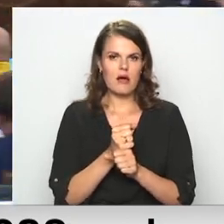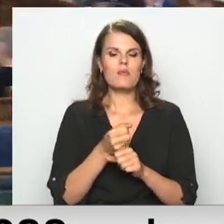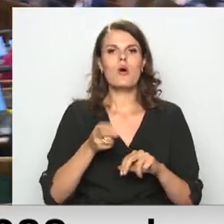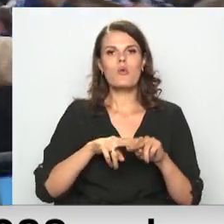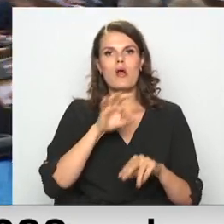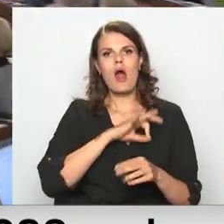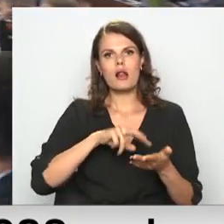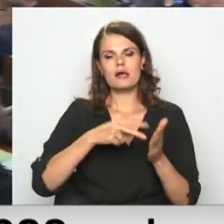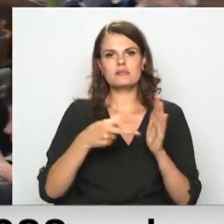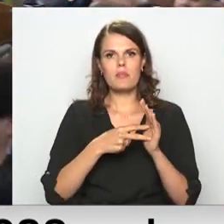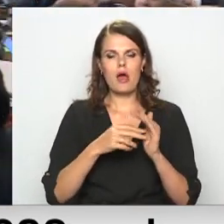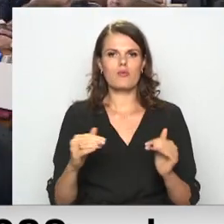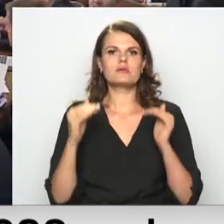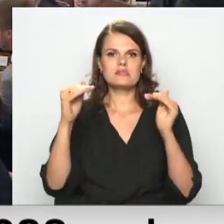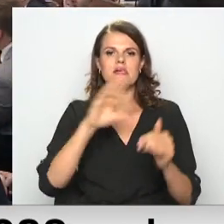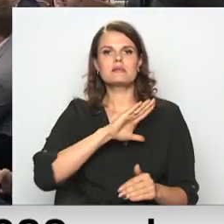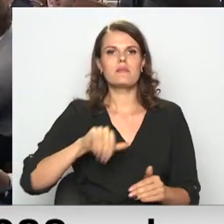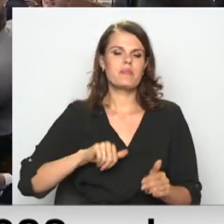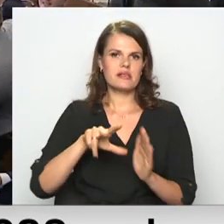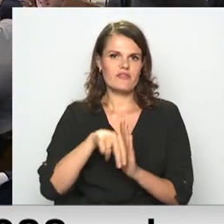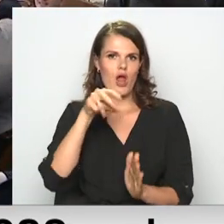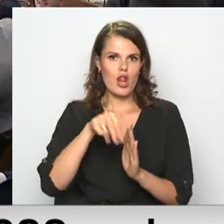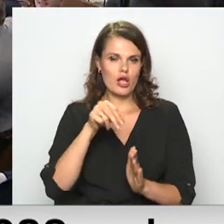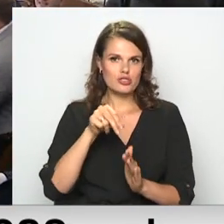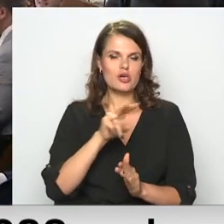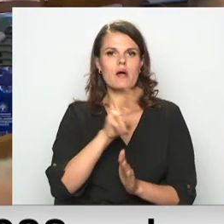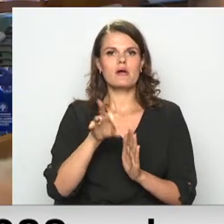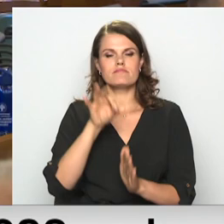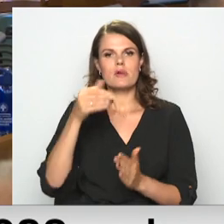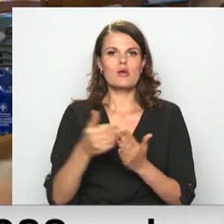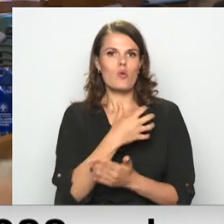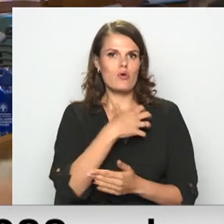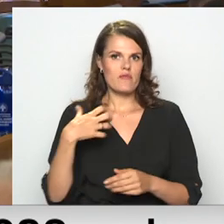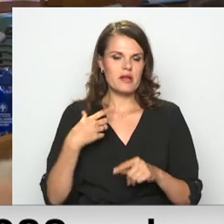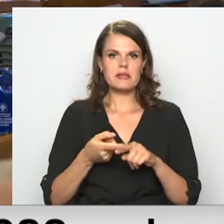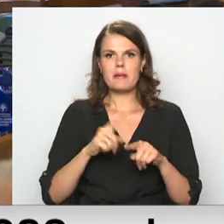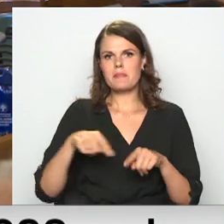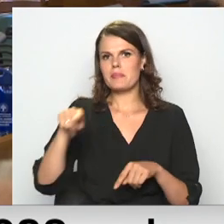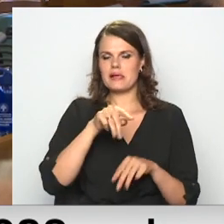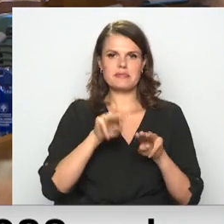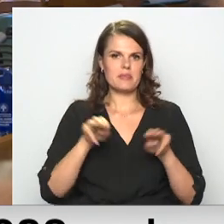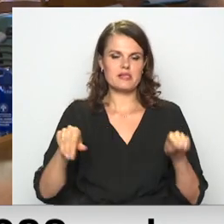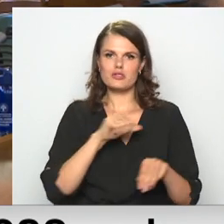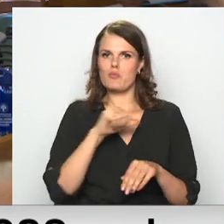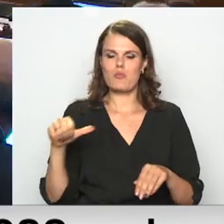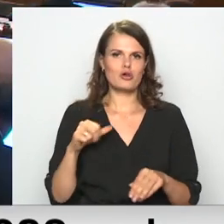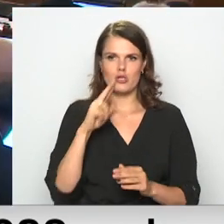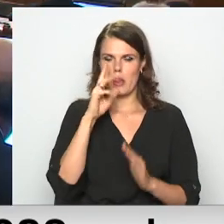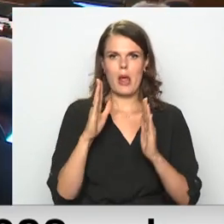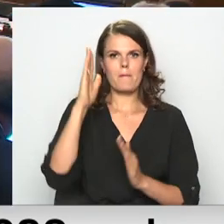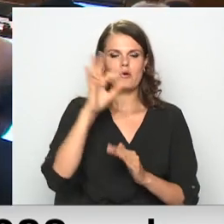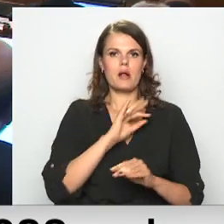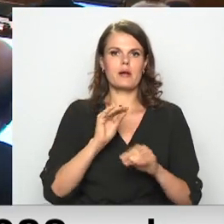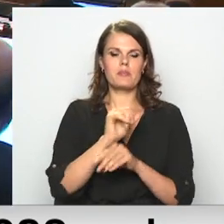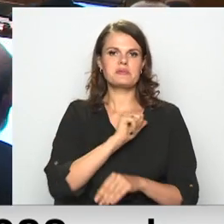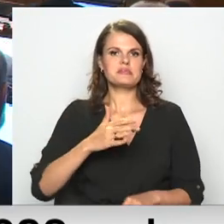celt tikai pēc saimas vēlēšanām, kas izraudzīs jaunu valdību. Līdz ar to ministri nēsot balsojuši par alga celšanu sev. Tālāk rozījums